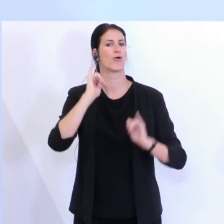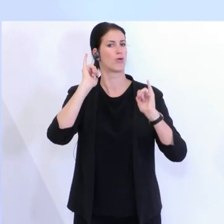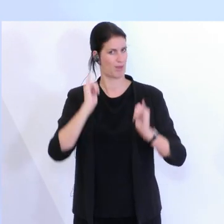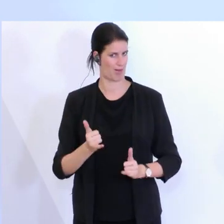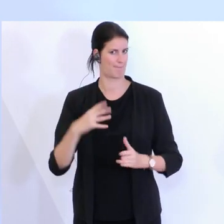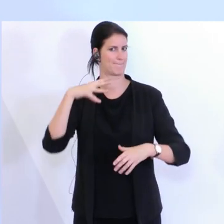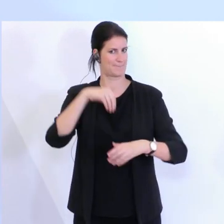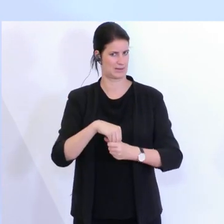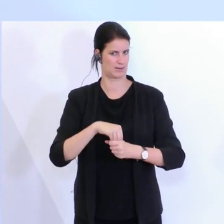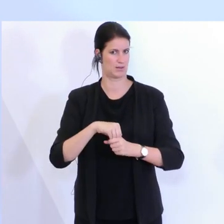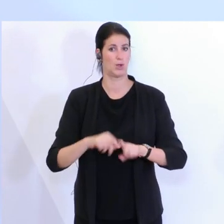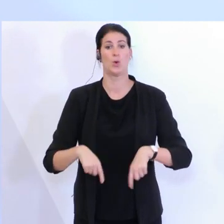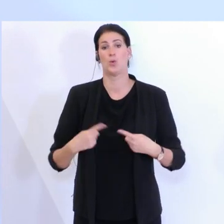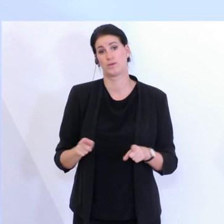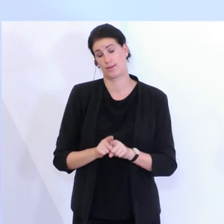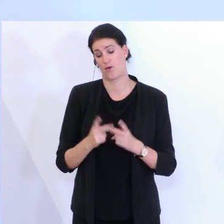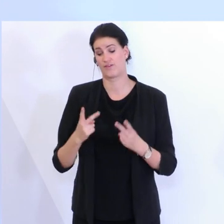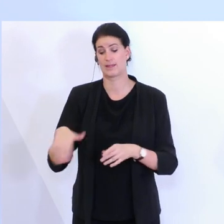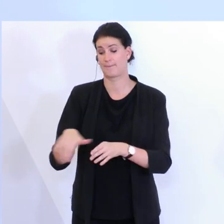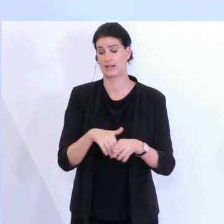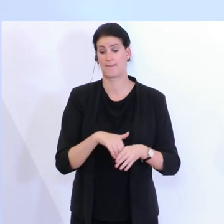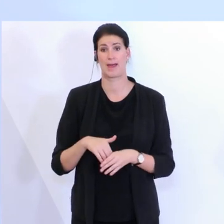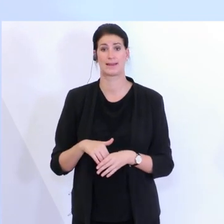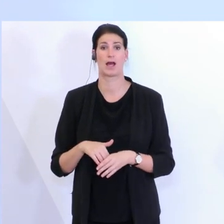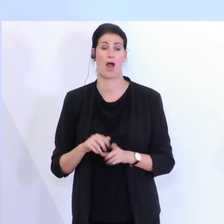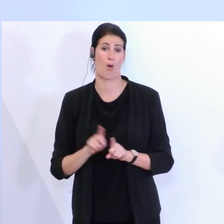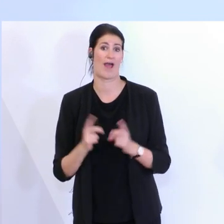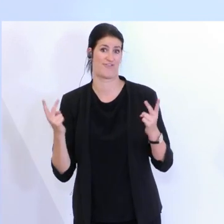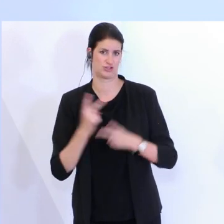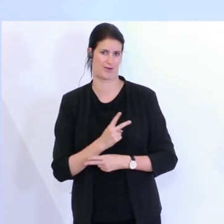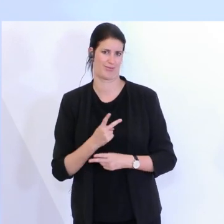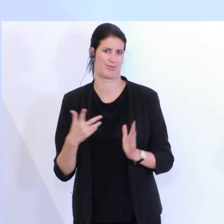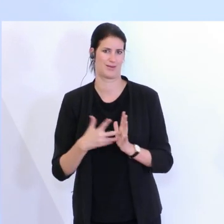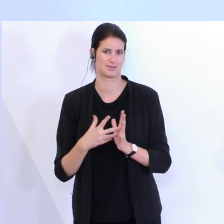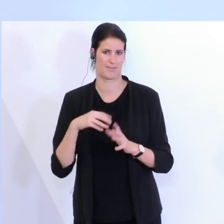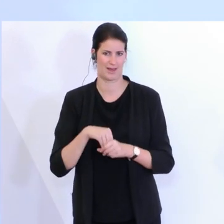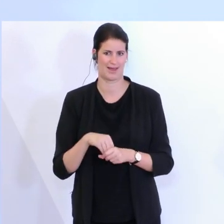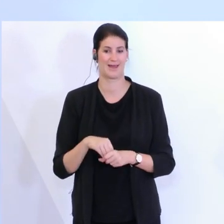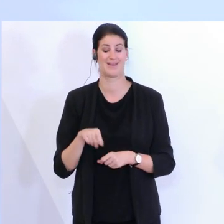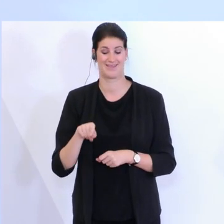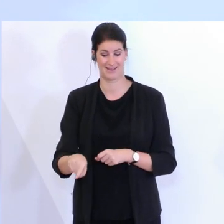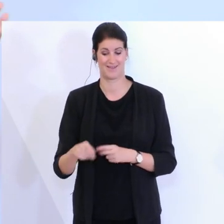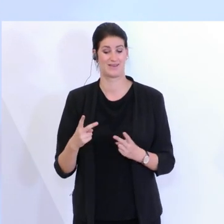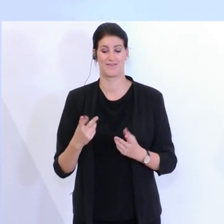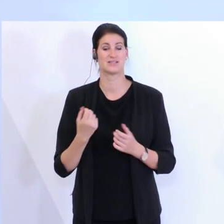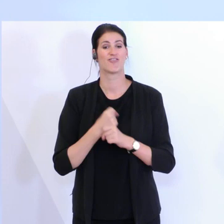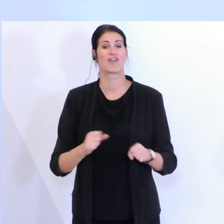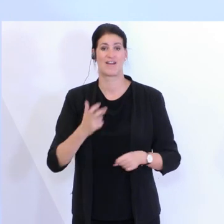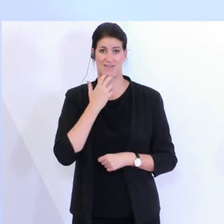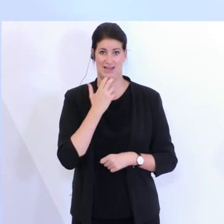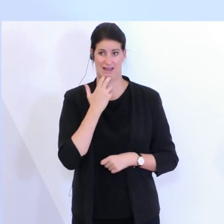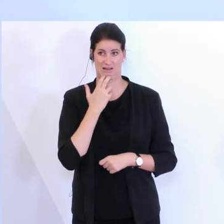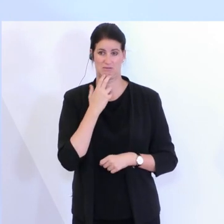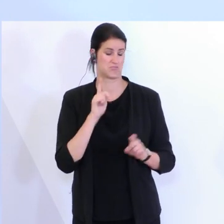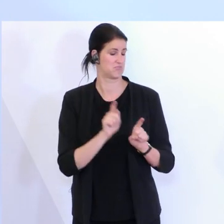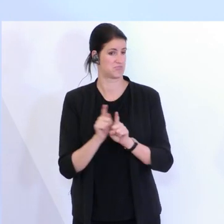hat, dann liegt das natürlich auch an den Mitarbeitern, dass die sich testen lassen. Hier herrscht die Freiwilligkeit. Aber wir gehen davon aus, dass es ebenso wie in der Hotellerie